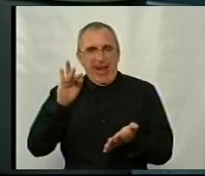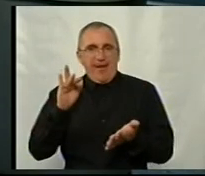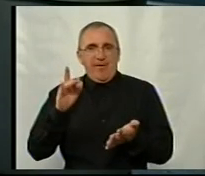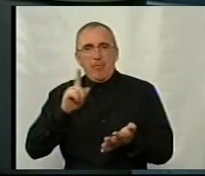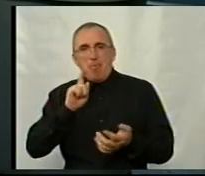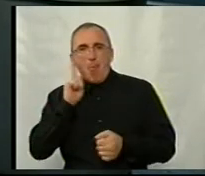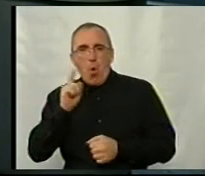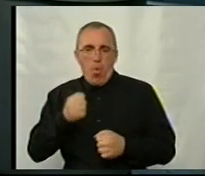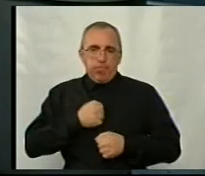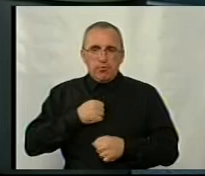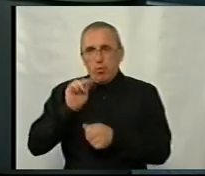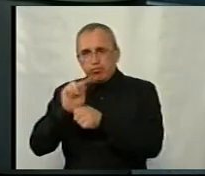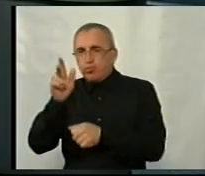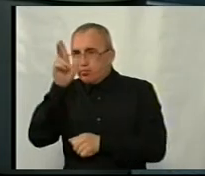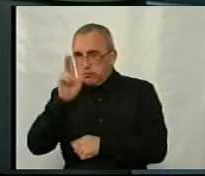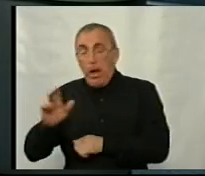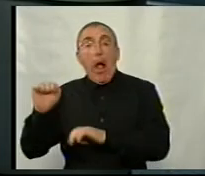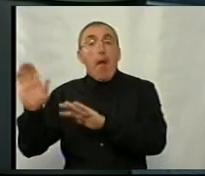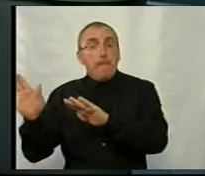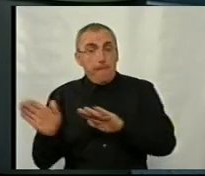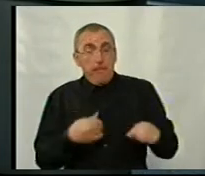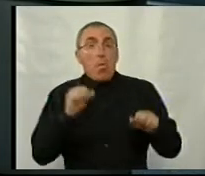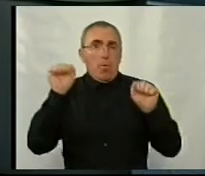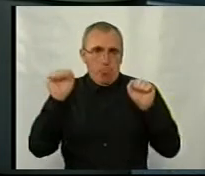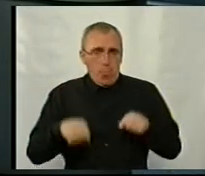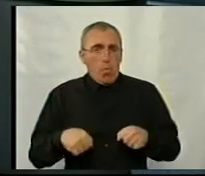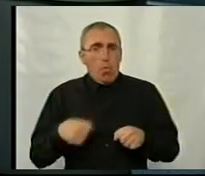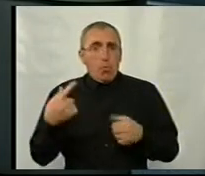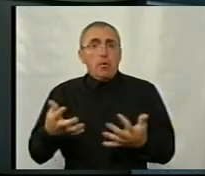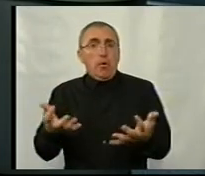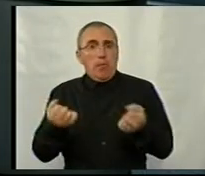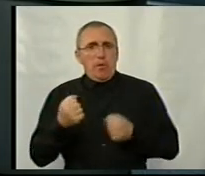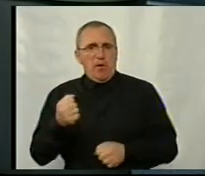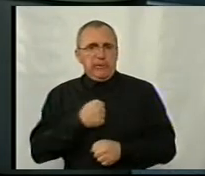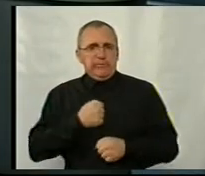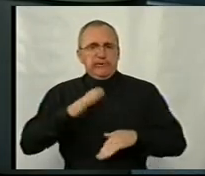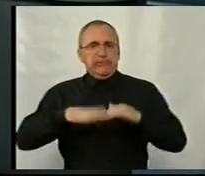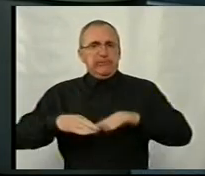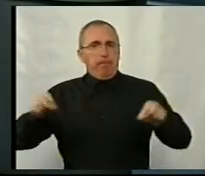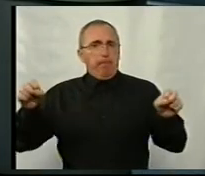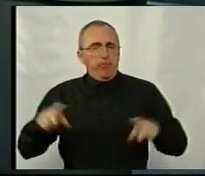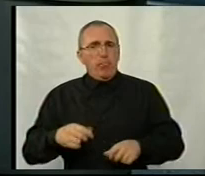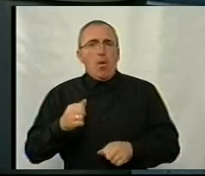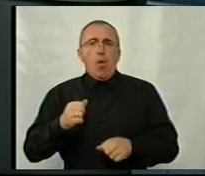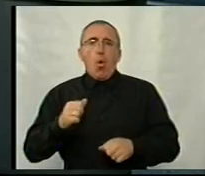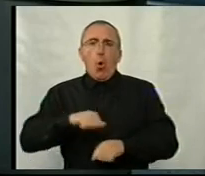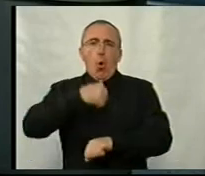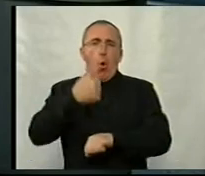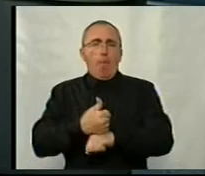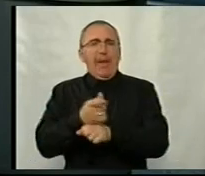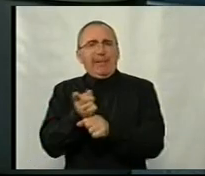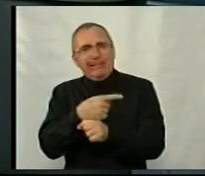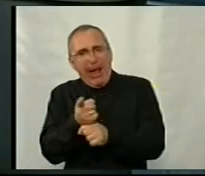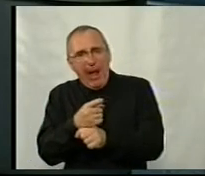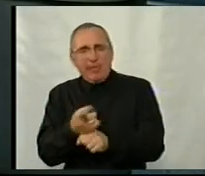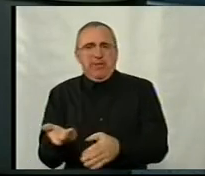бійця, власне, ось ці три місяці. І потім, може вже... Він вже отримує там військову спеціальність, наприклад, командир танка, чи навідник танку.